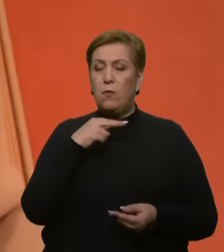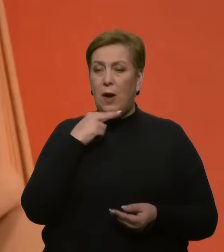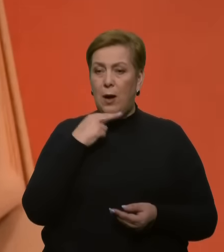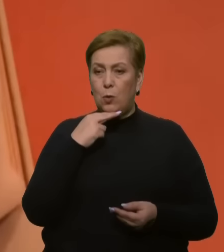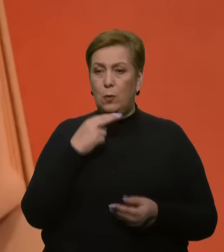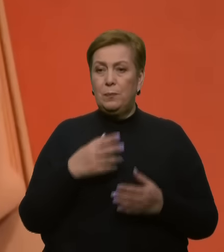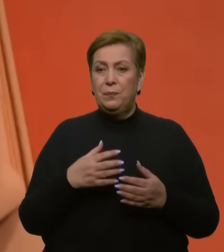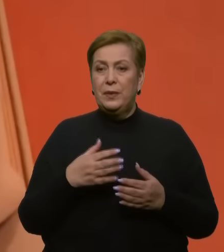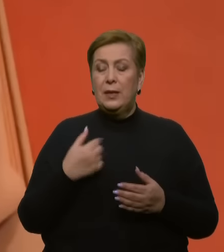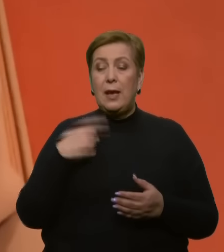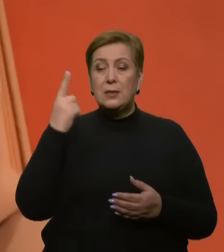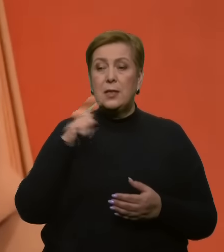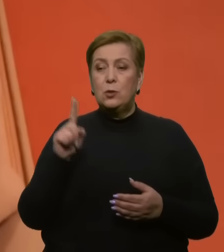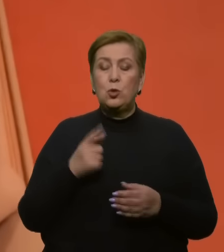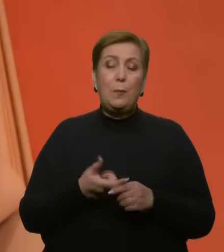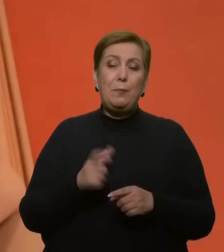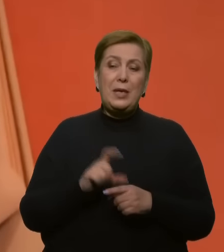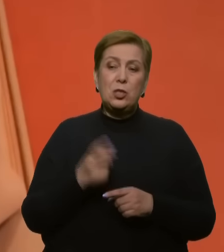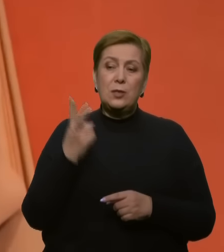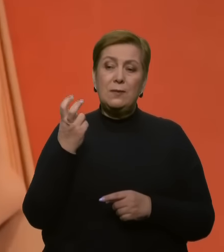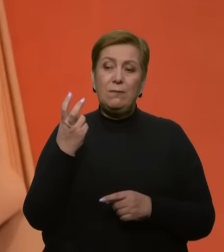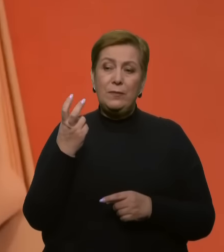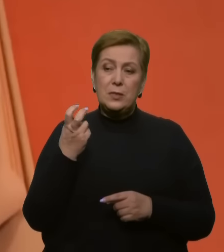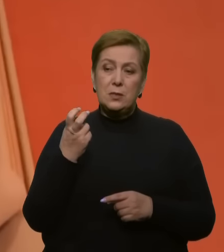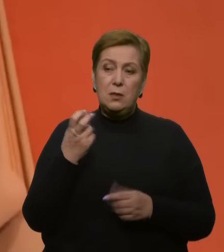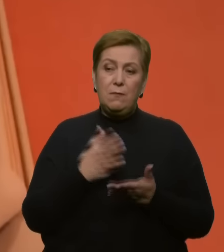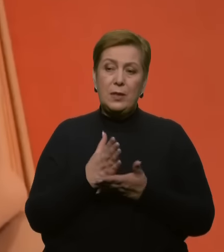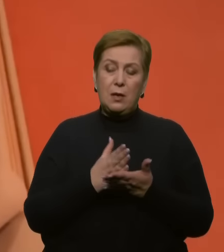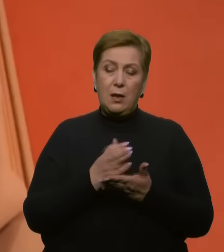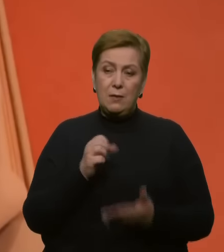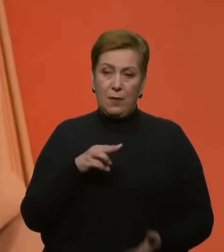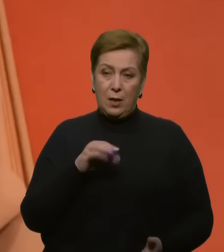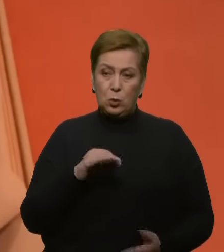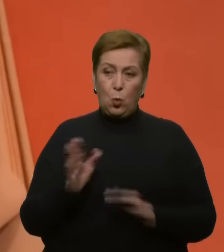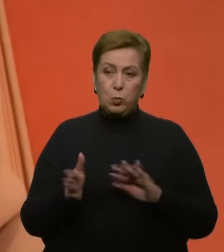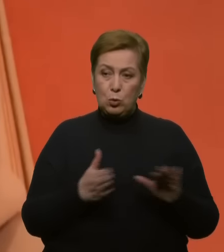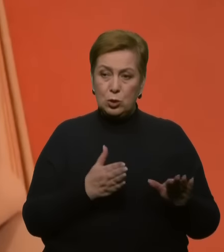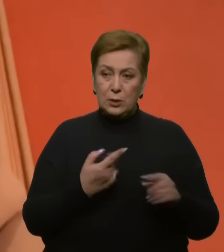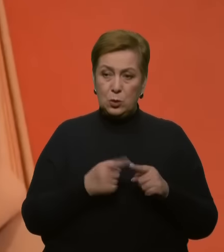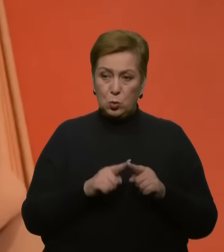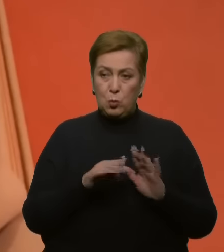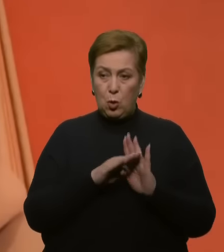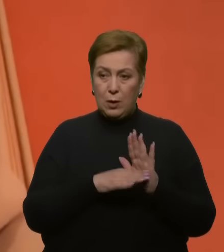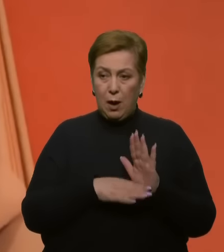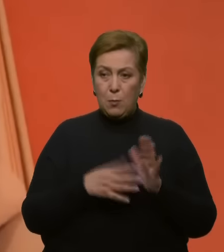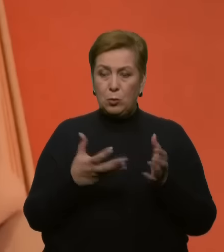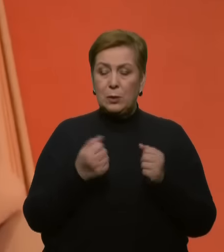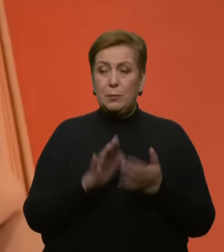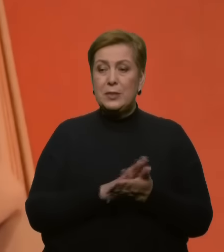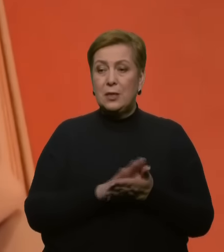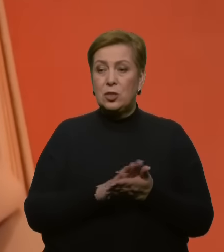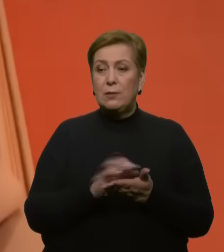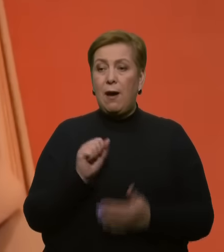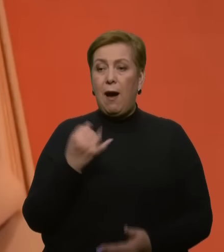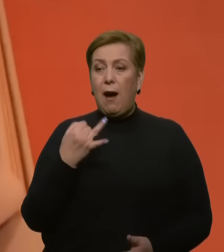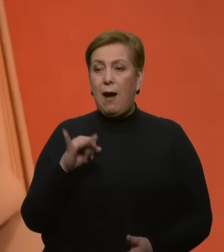Я знаю, що більше 200 витранів АТО пройшли цю програму і отримали професію, АйТі-професію безкоштовно нову,